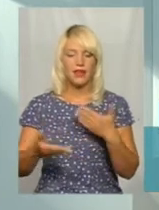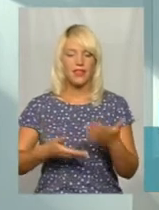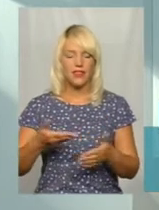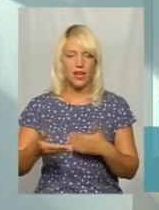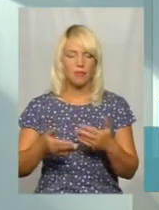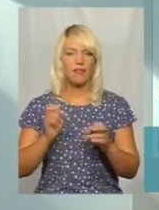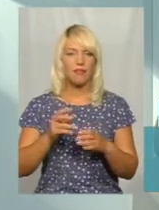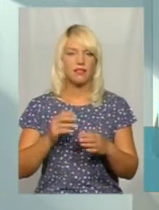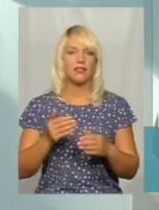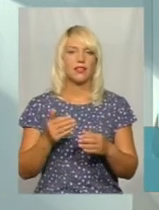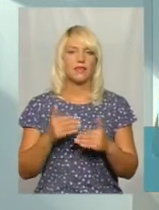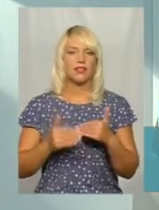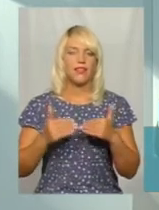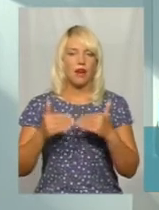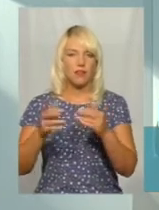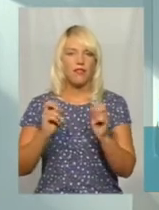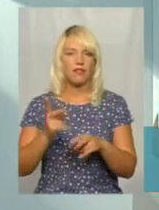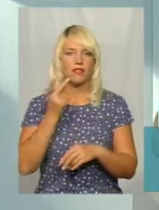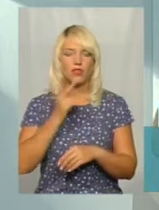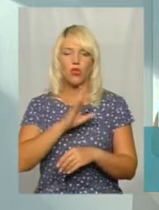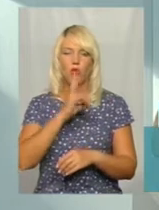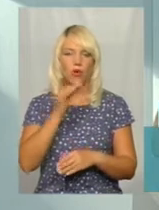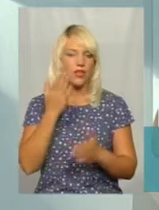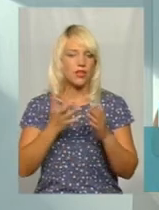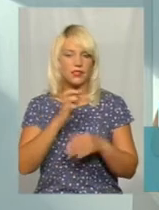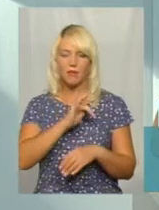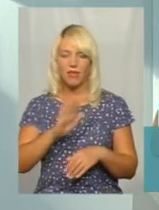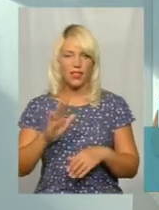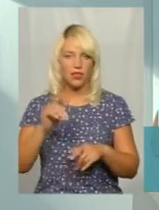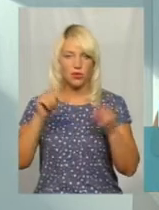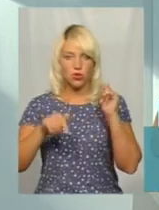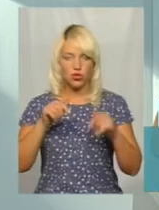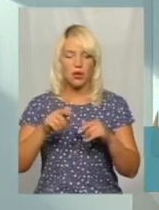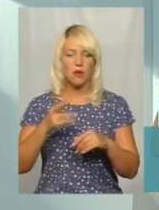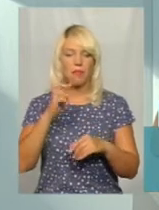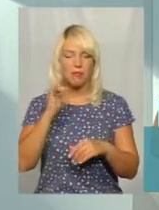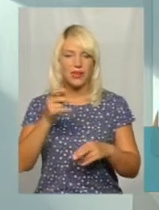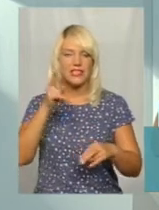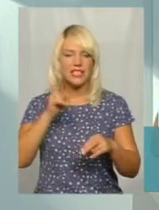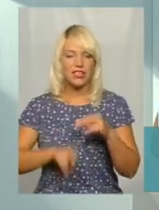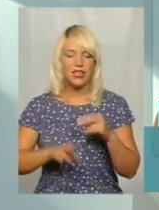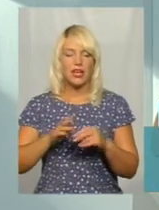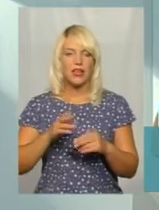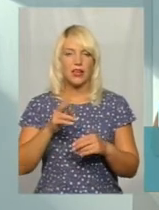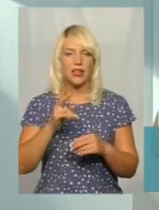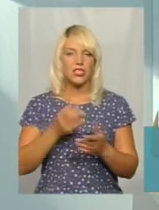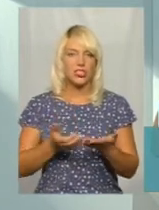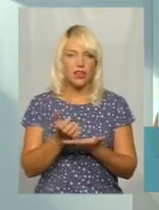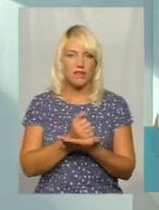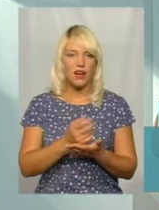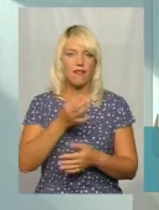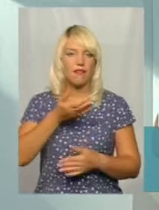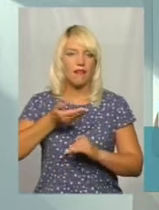жнив такі, як завжди. Але якби не дощі, ми б вже завершили жнива раніх зернових. А на сьогоднішній